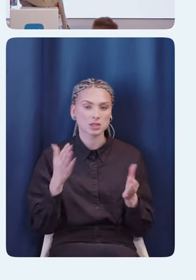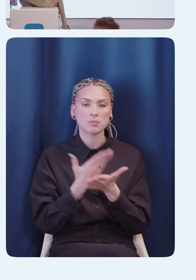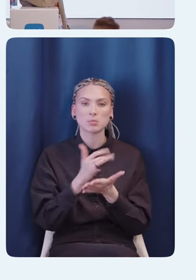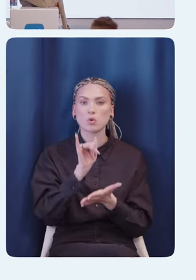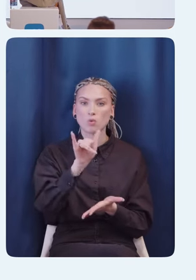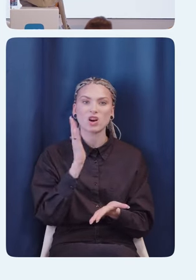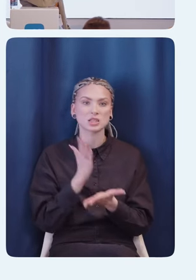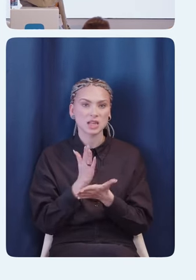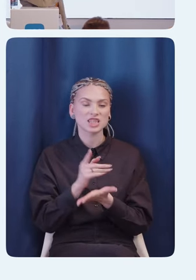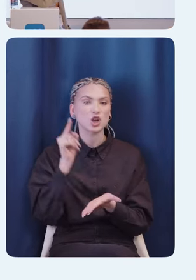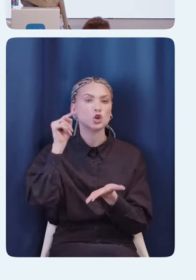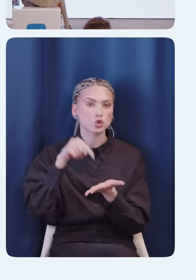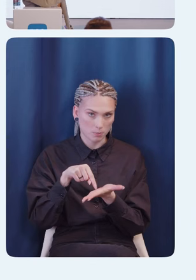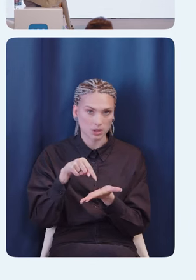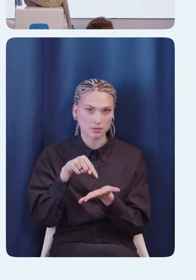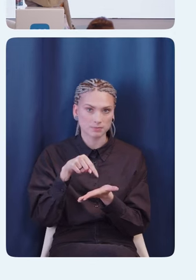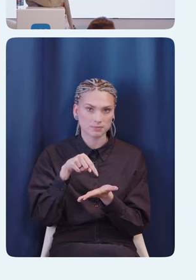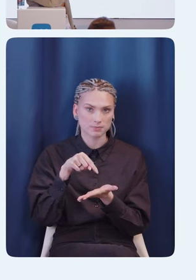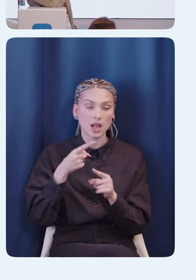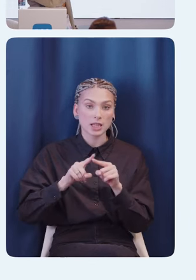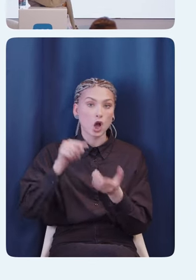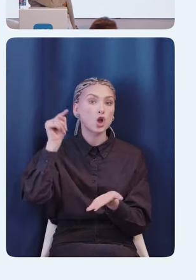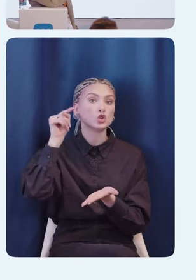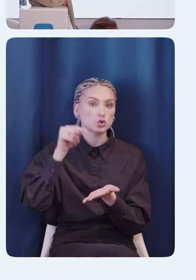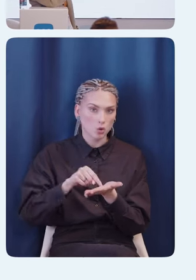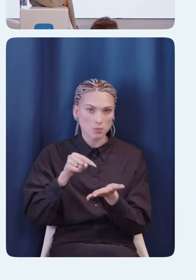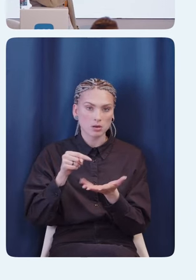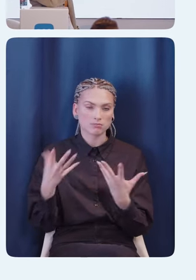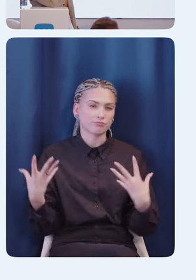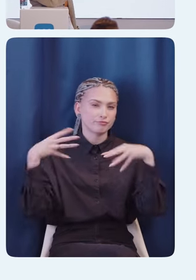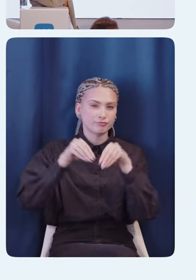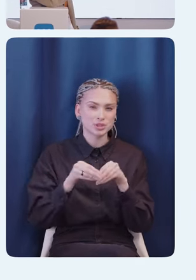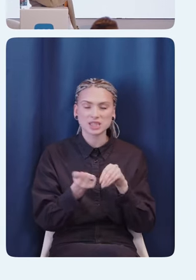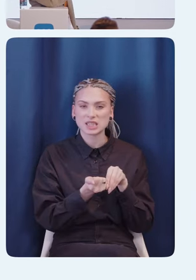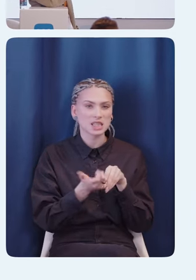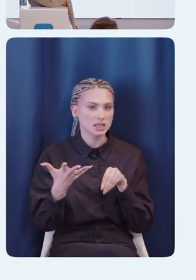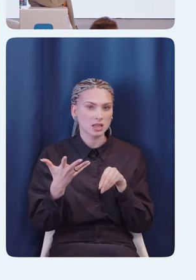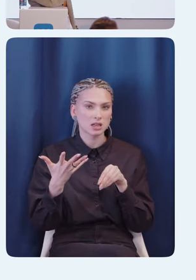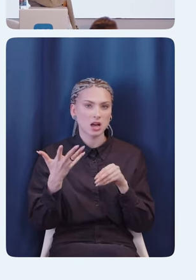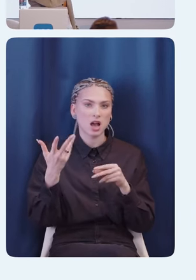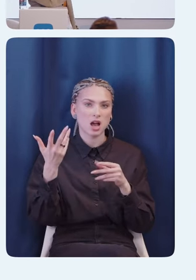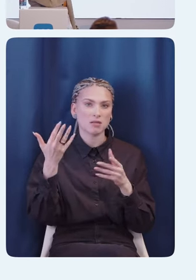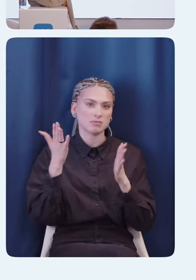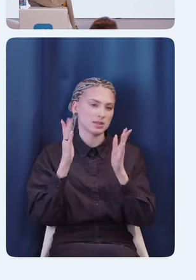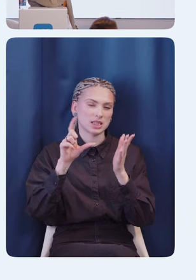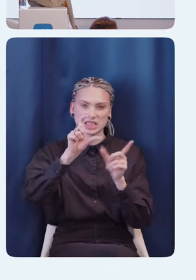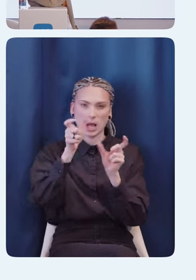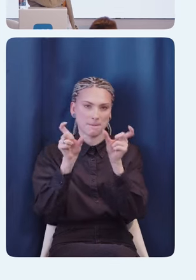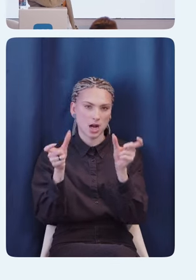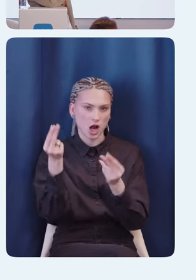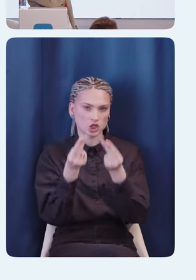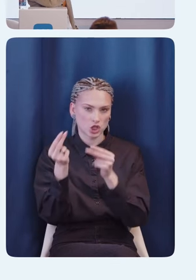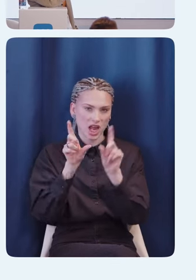кнопка. Эта кнопка составная из нескольких изображений. То есть, есть